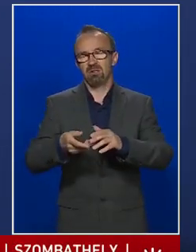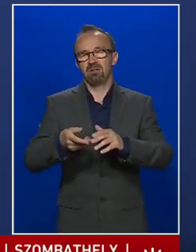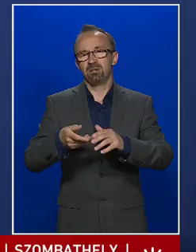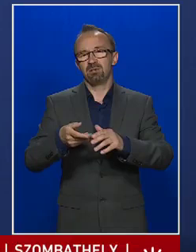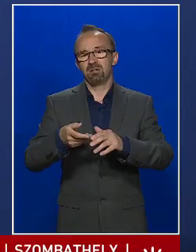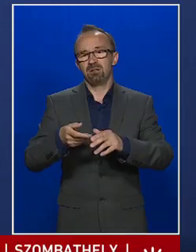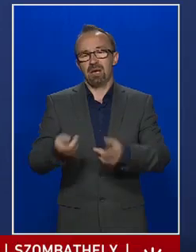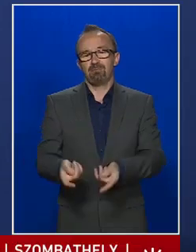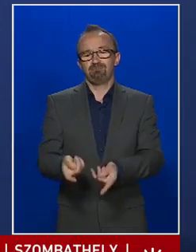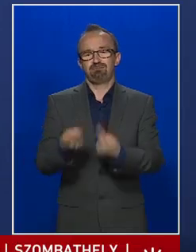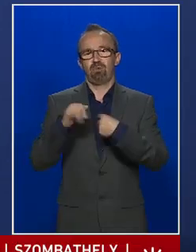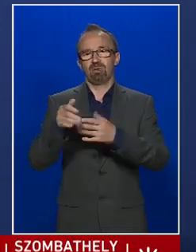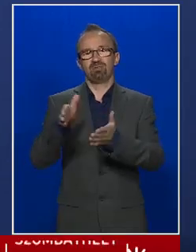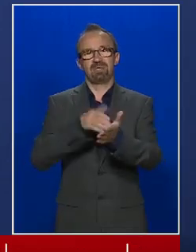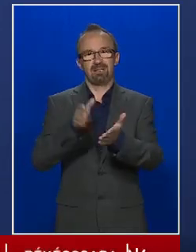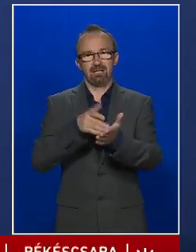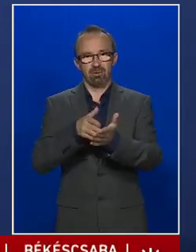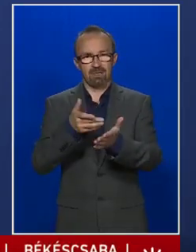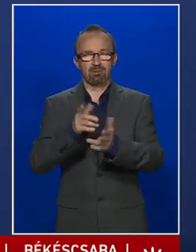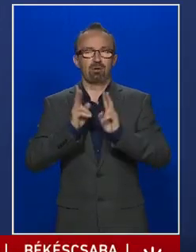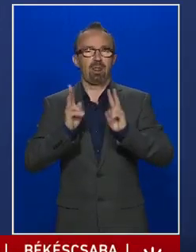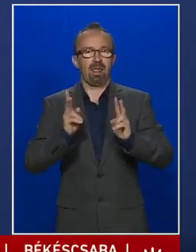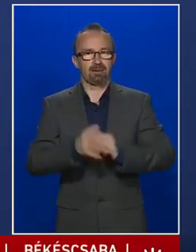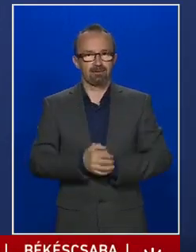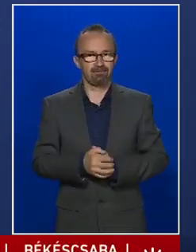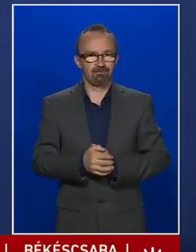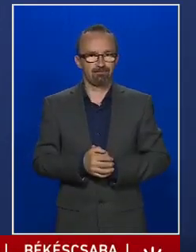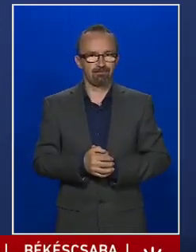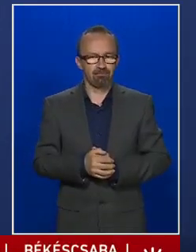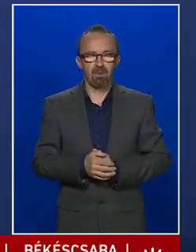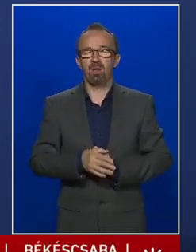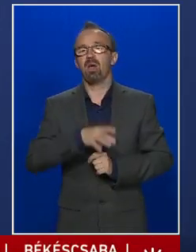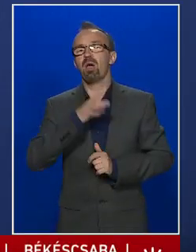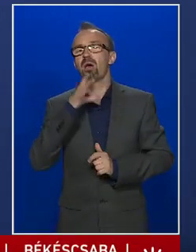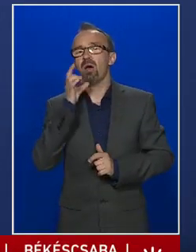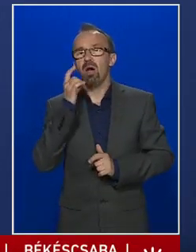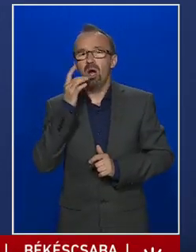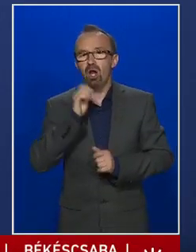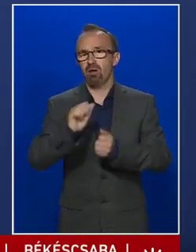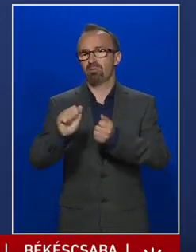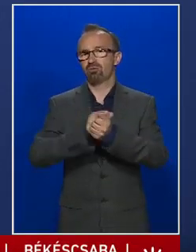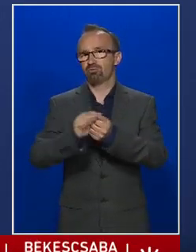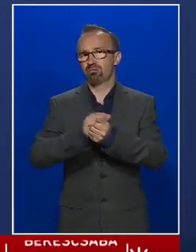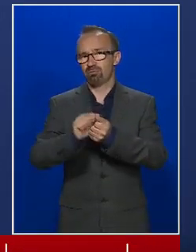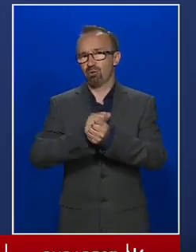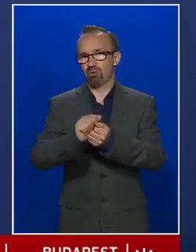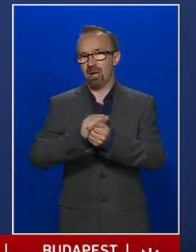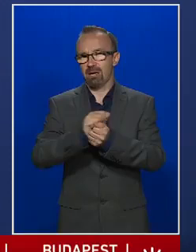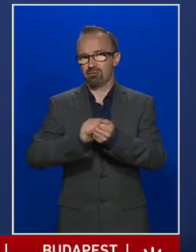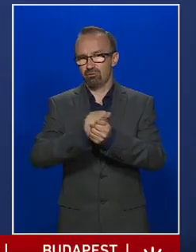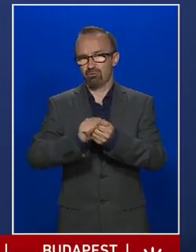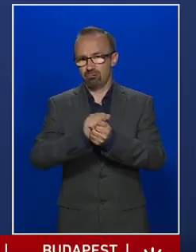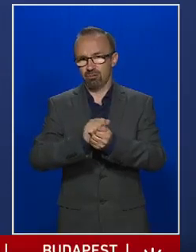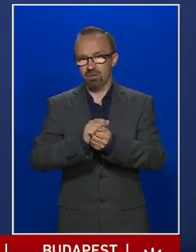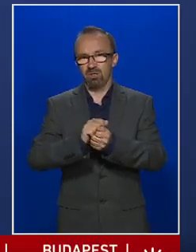a földből is szennyeződhetnek. Jó, alaposan meg kell ezeket mosni,